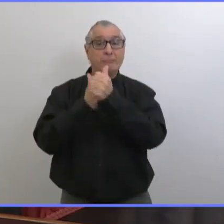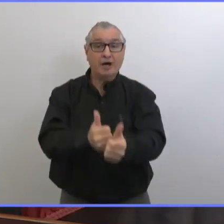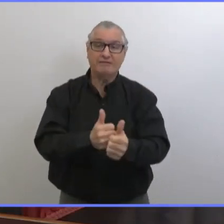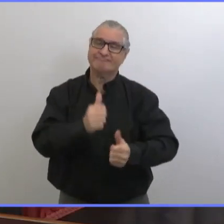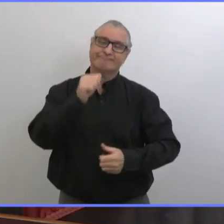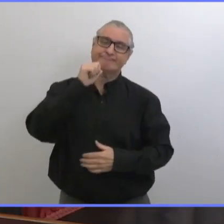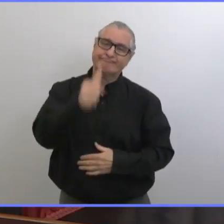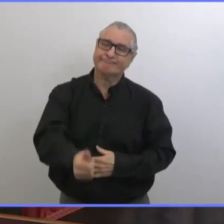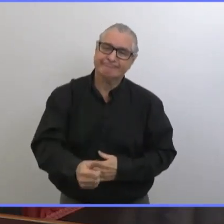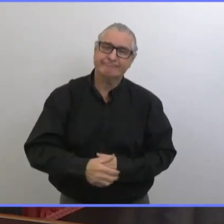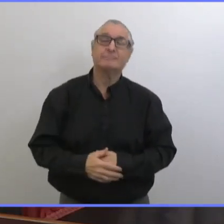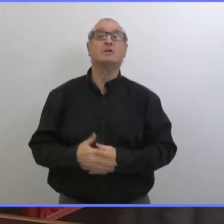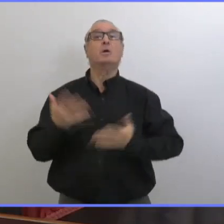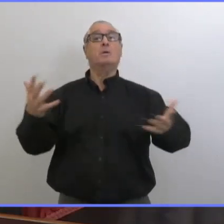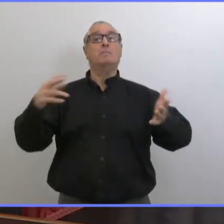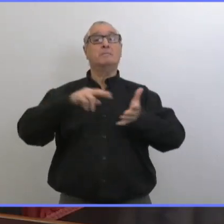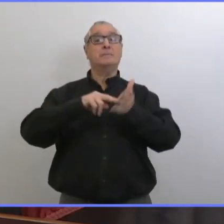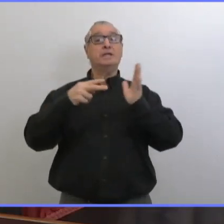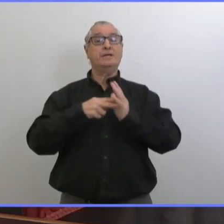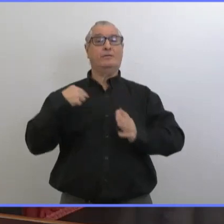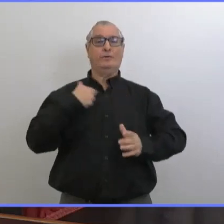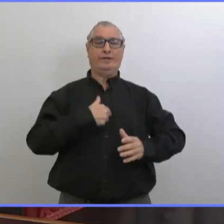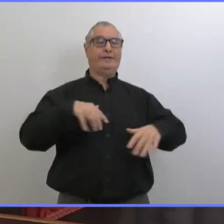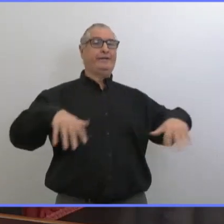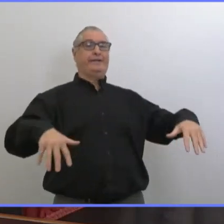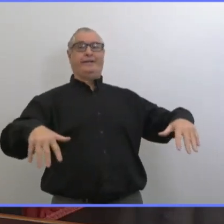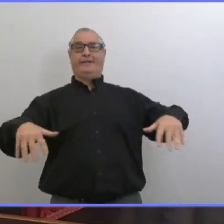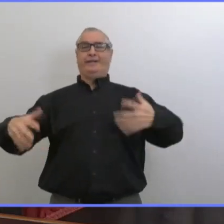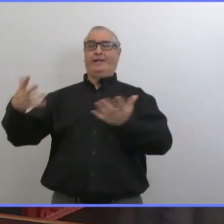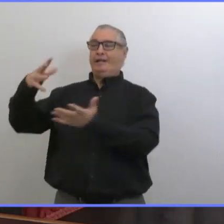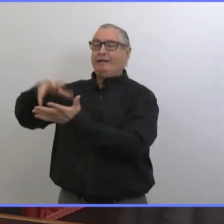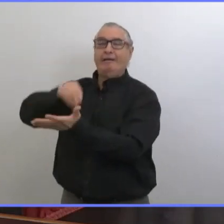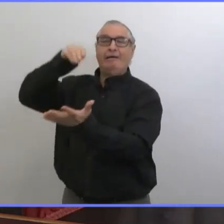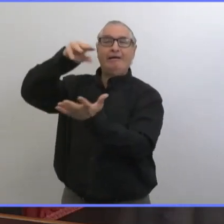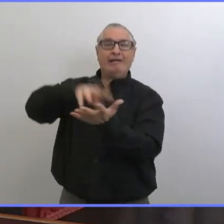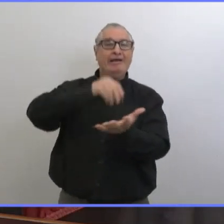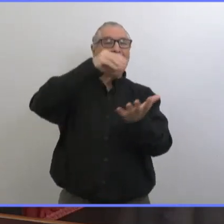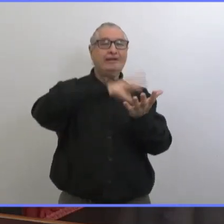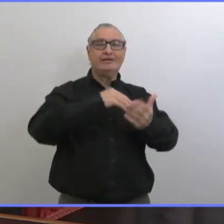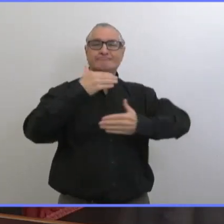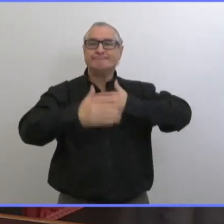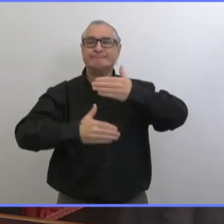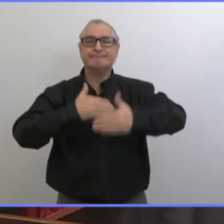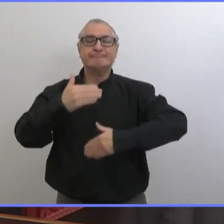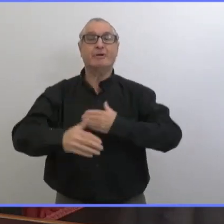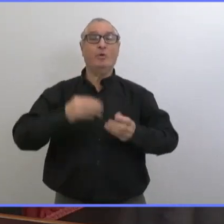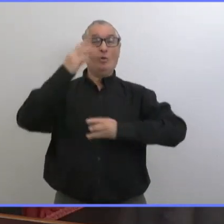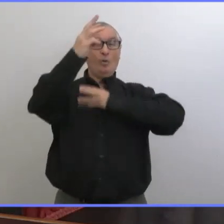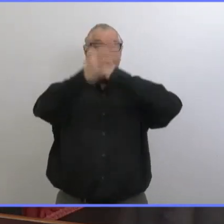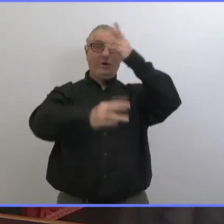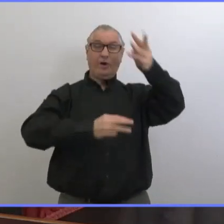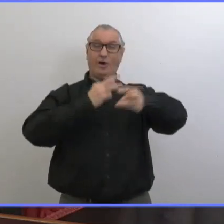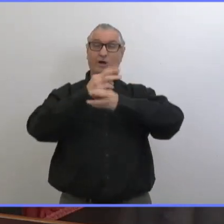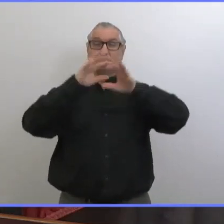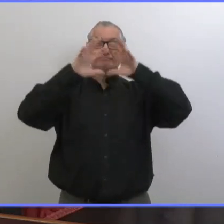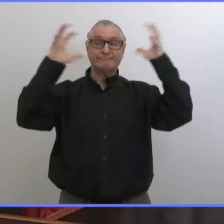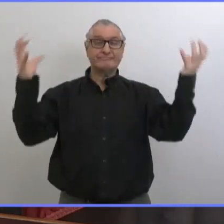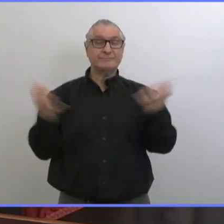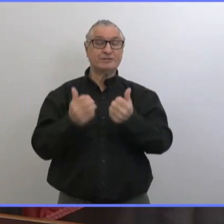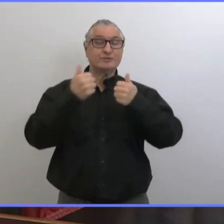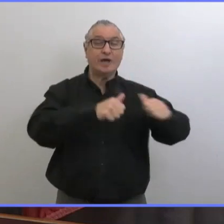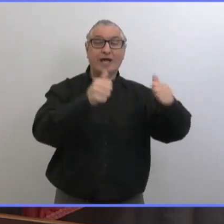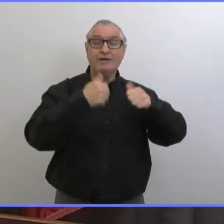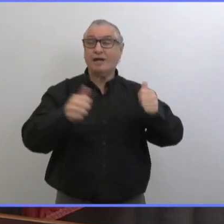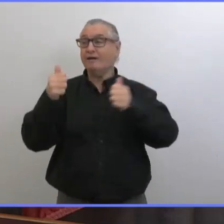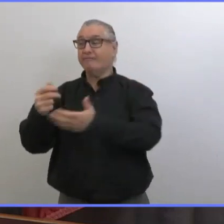grâce aux efforts, aux options étudiées partout au Canada et dans le monde, cette